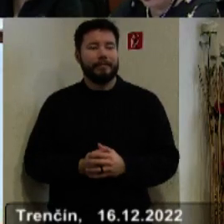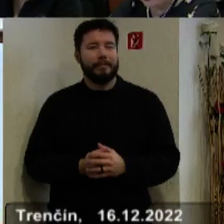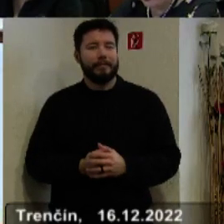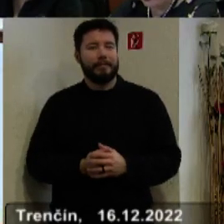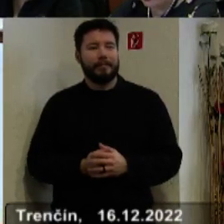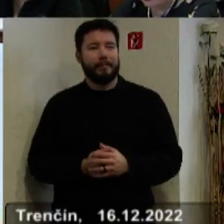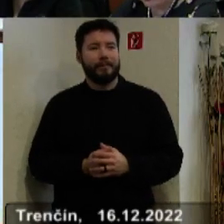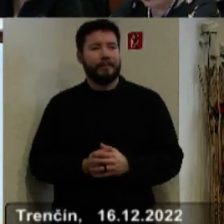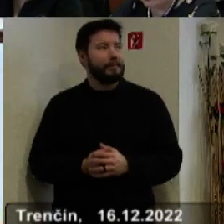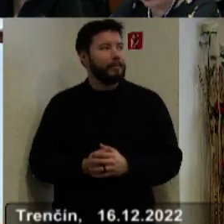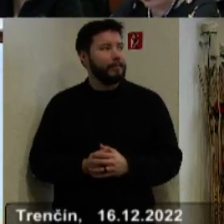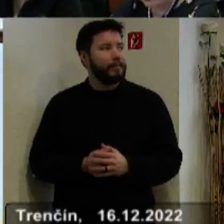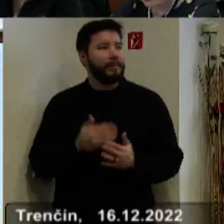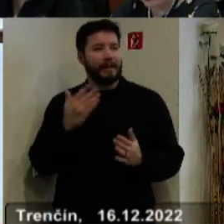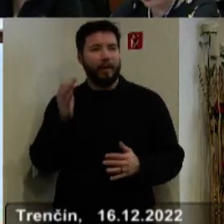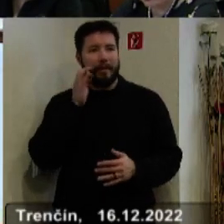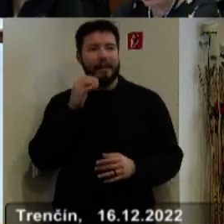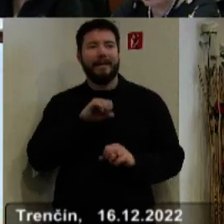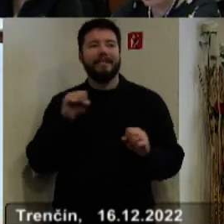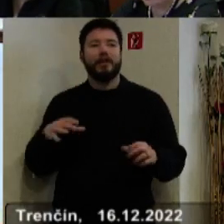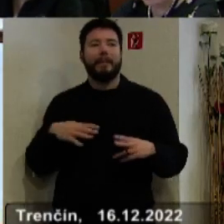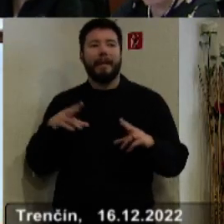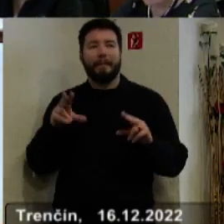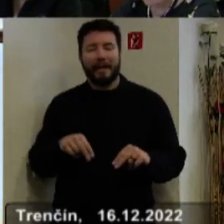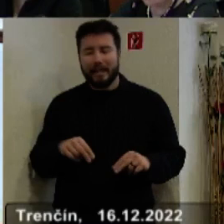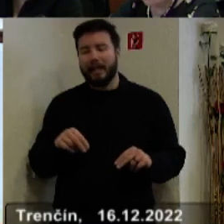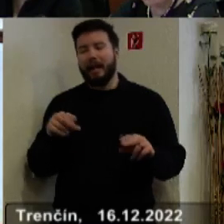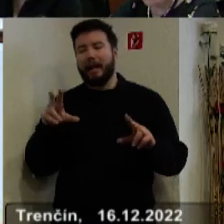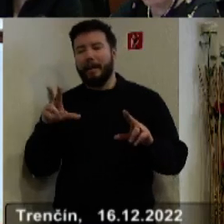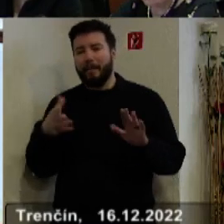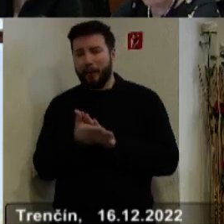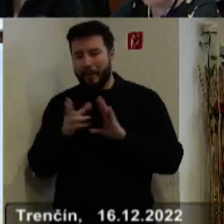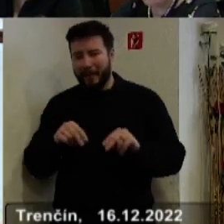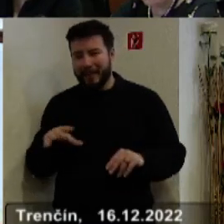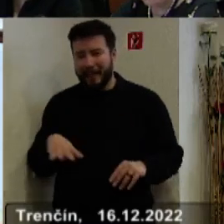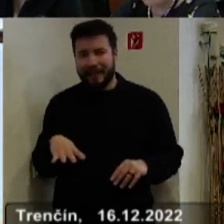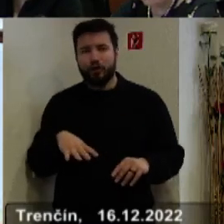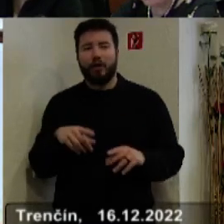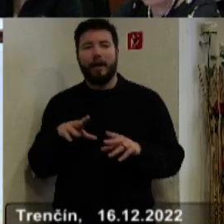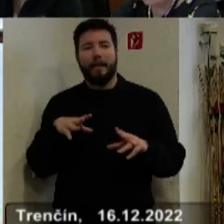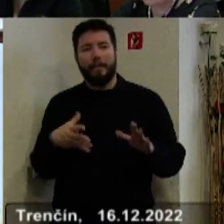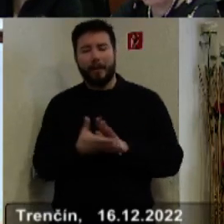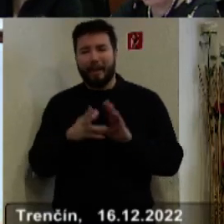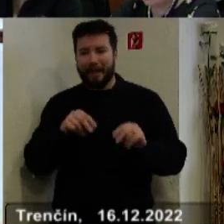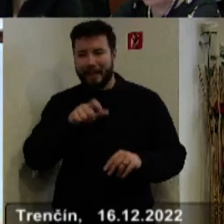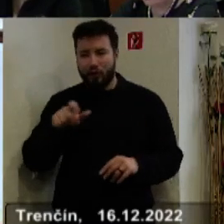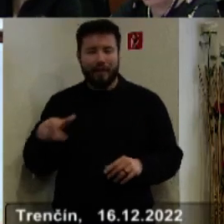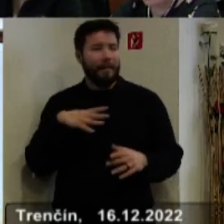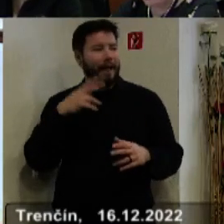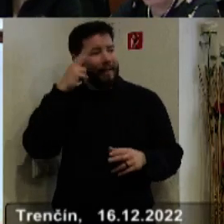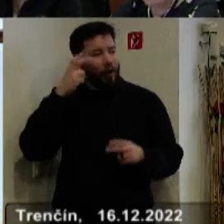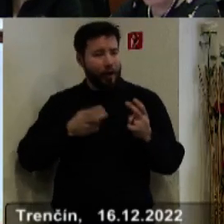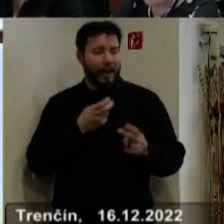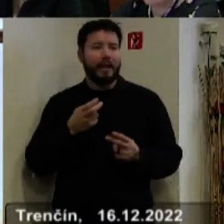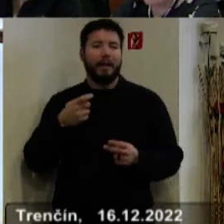Ďakujem pekne. Vážený pán predseda, páni podpredsedovia, pani podpredsednička, pán hlavný kontrolor, páne poslankyne,